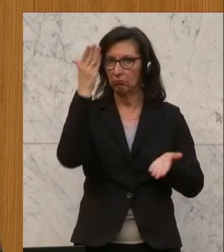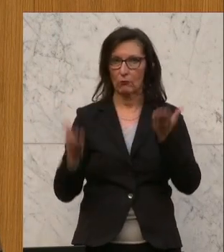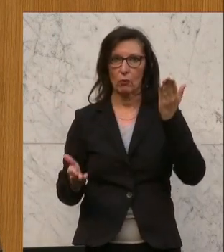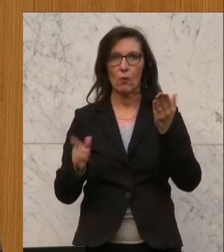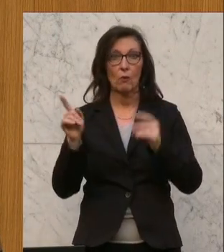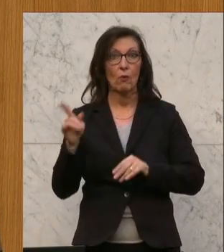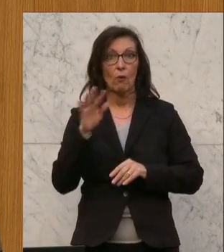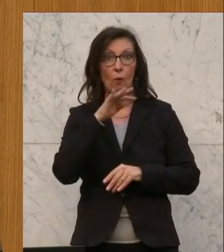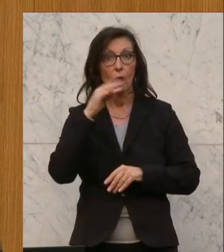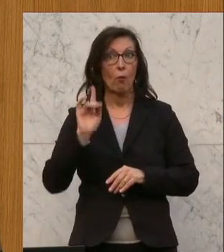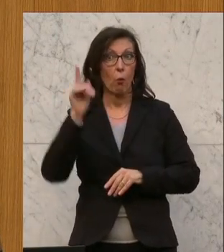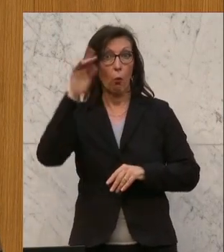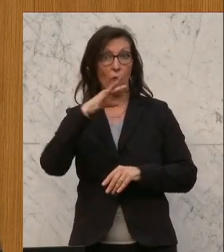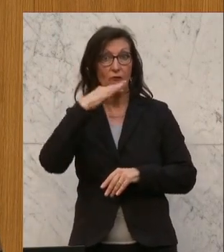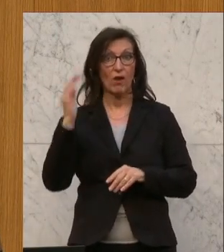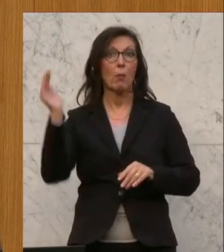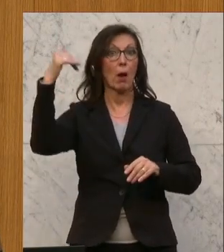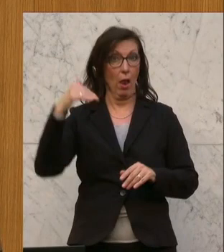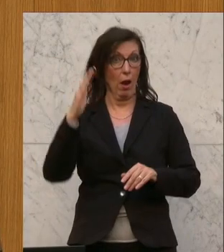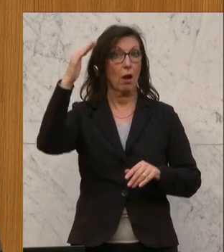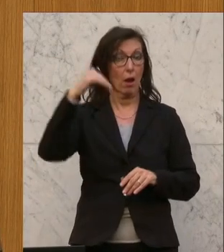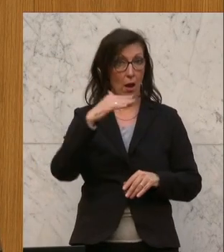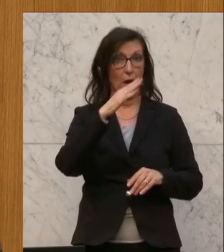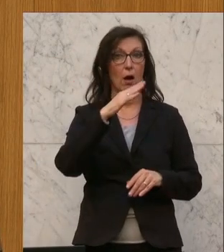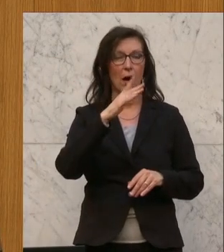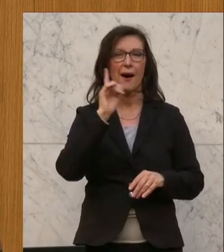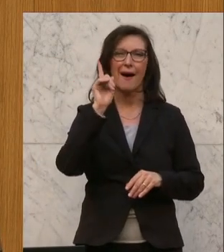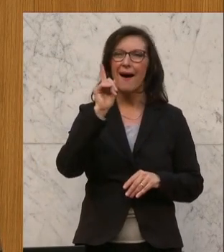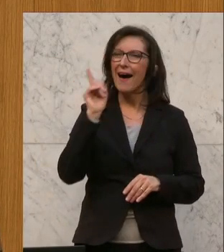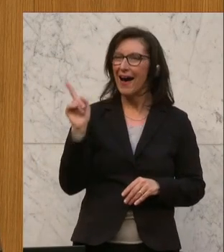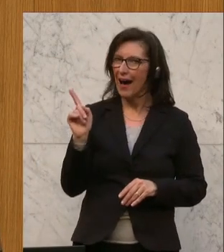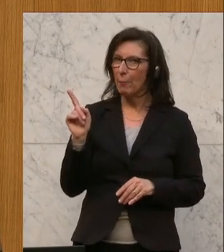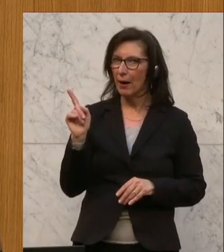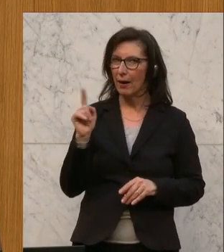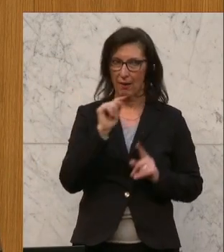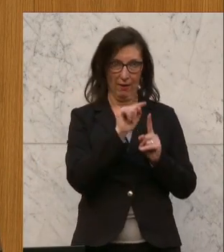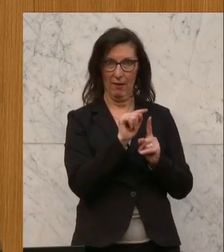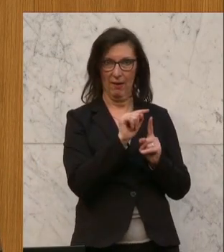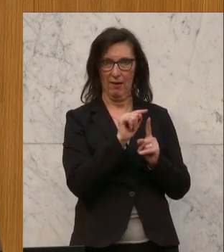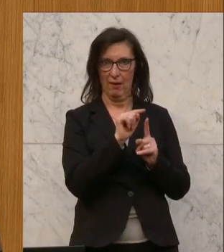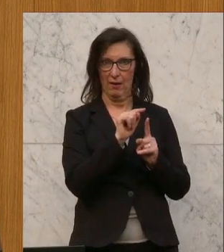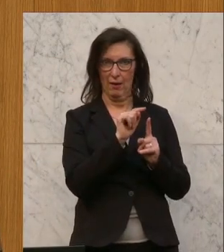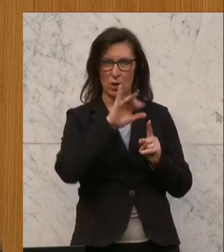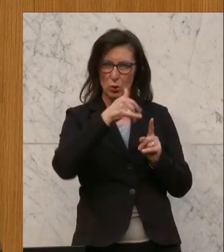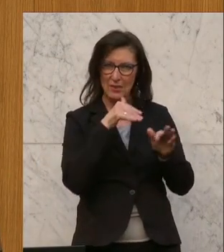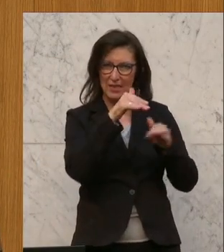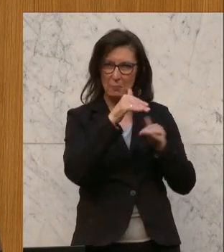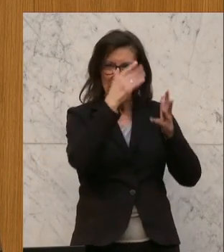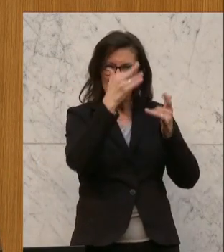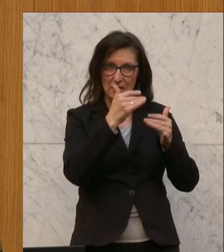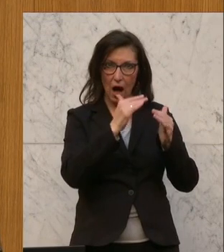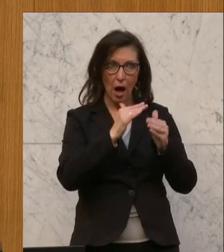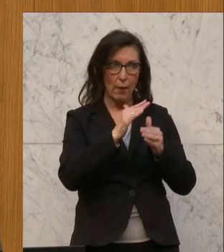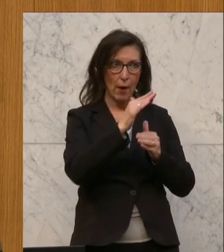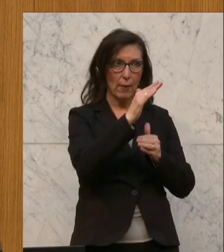Hoch, schwanken immer leicht auf und ab, aber entsprechen nicht dieser Steigerung mit den Zahlen aus dem Justizministerium. Und hier,